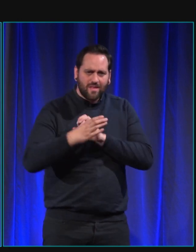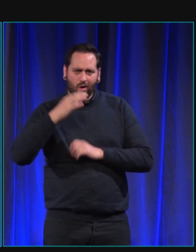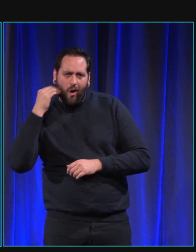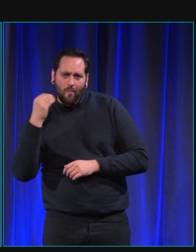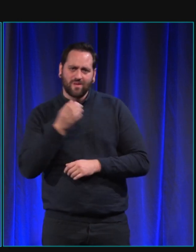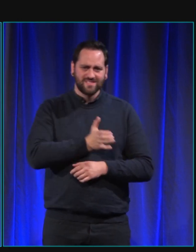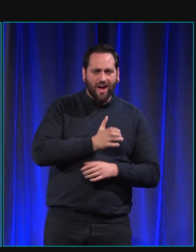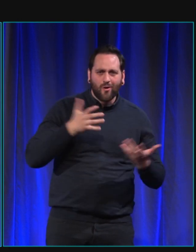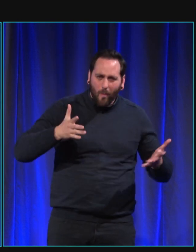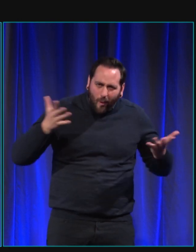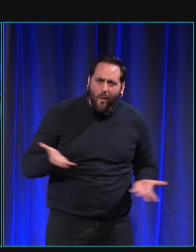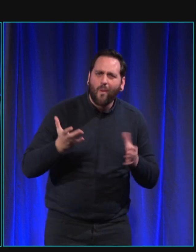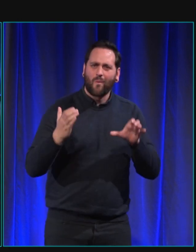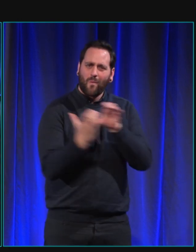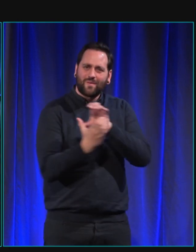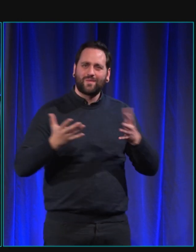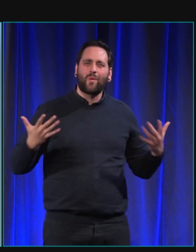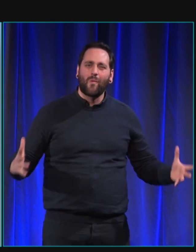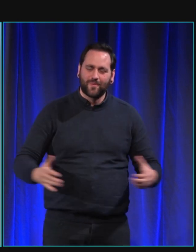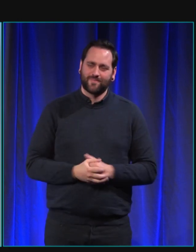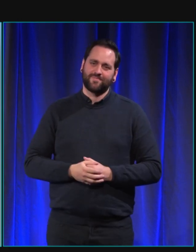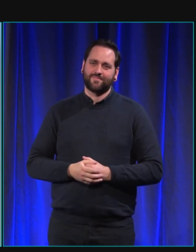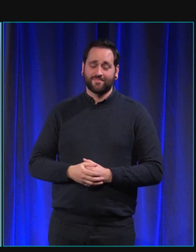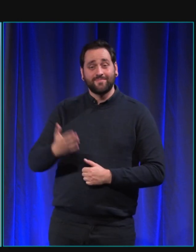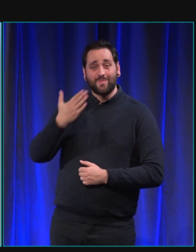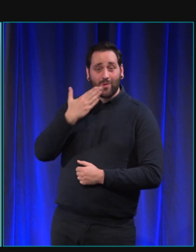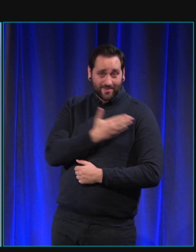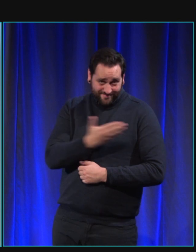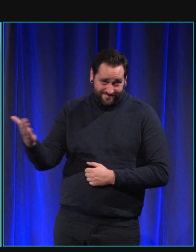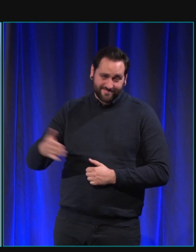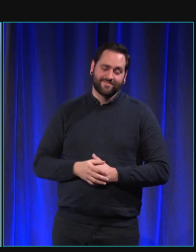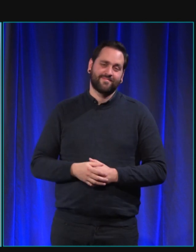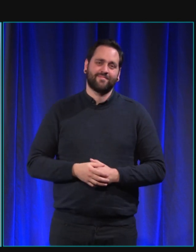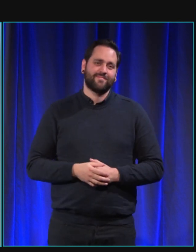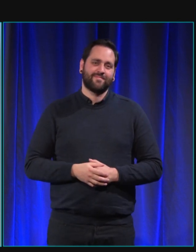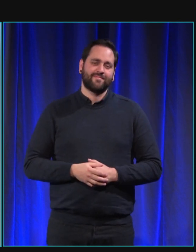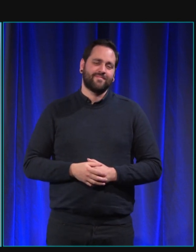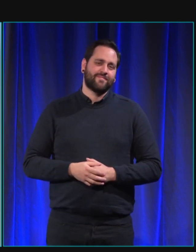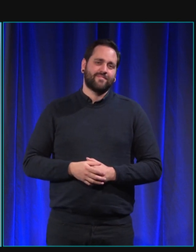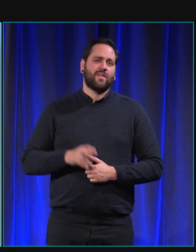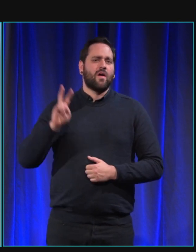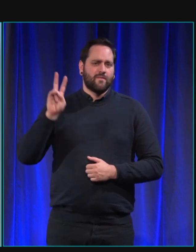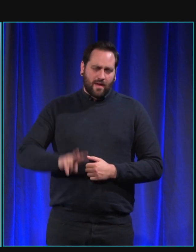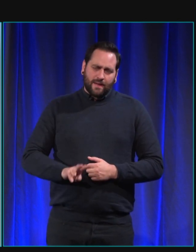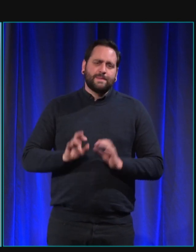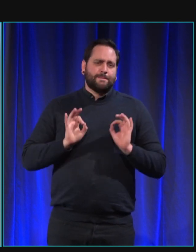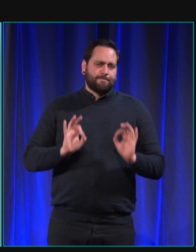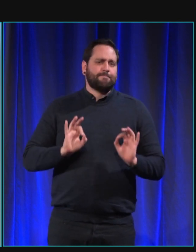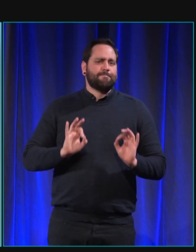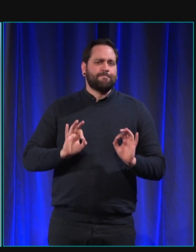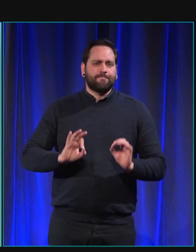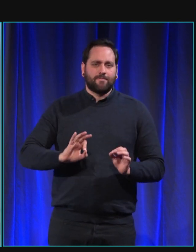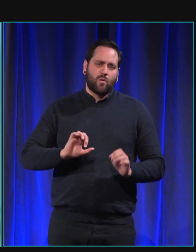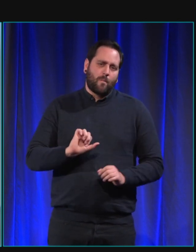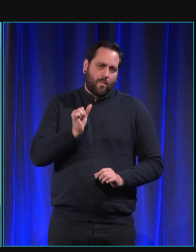Voilà. Bien, bonjour à tous. Alors, c'est vrai que je voulais dire peut-être deux mots sur la relation homme